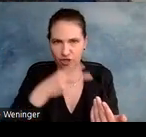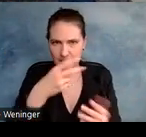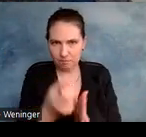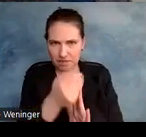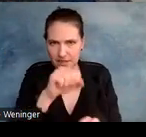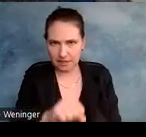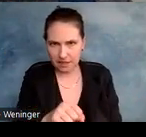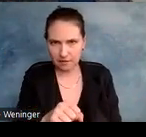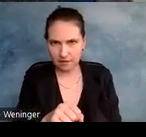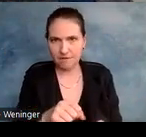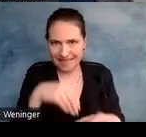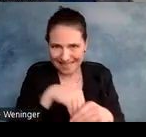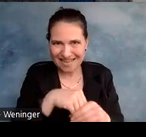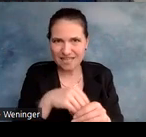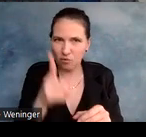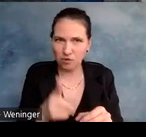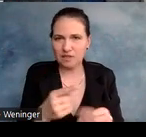Es ist ja tatsächlich Inhalt drin.